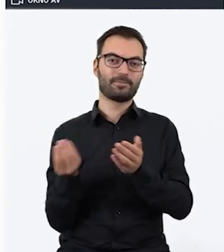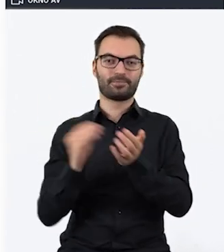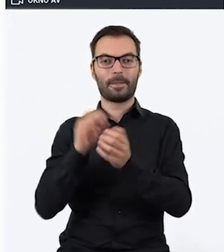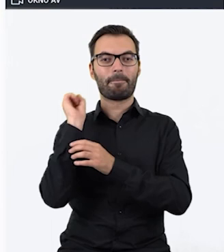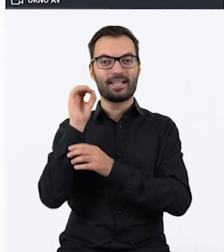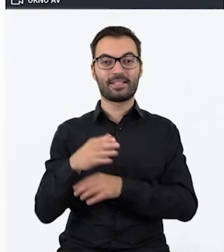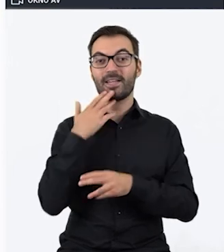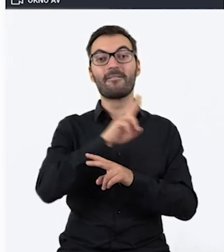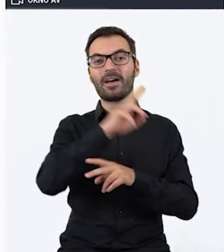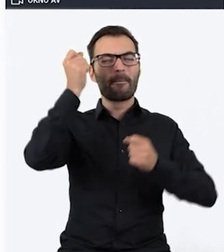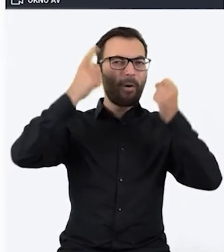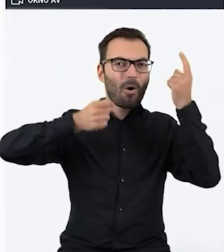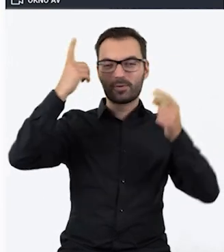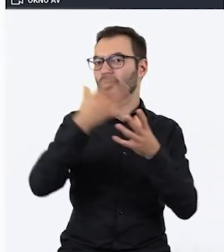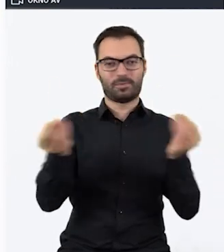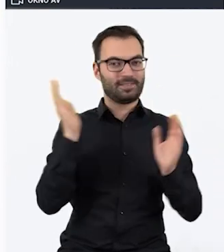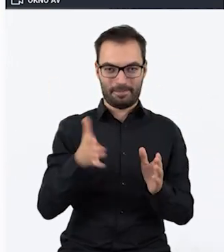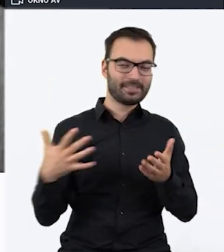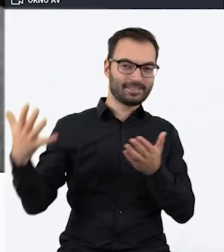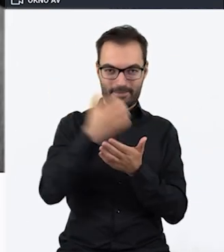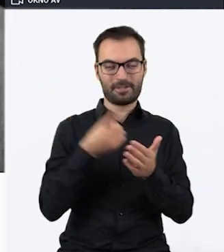kreatywne, genialne pomysły zebrać w jedno miejsce.